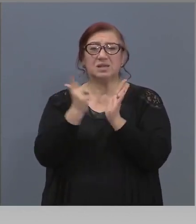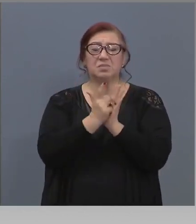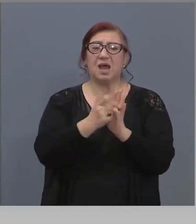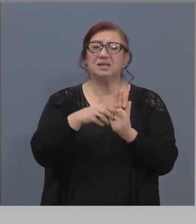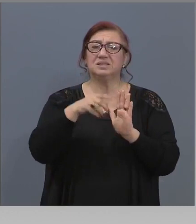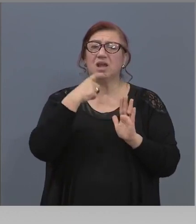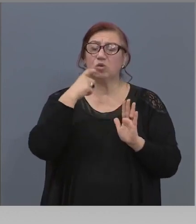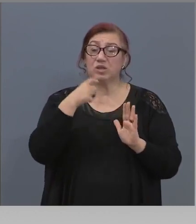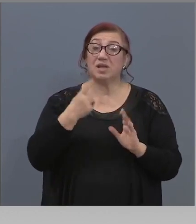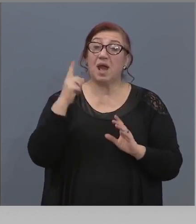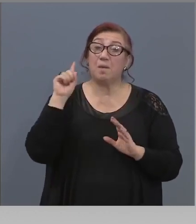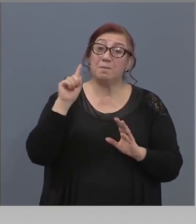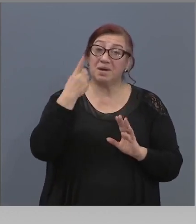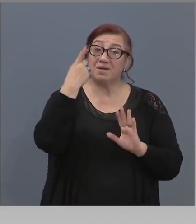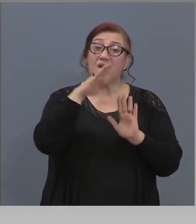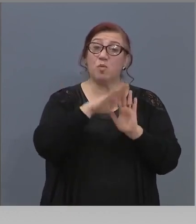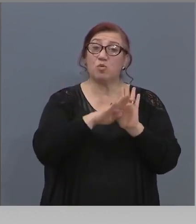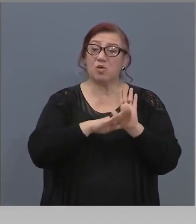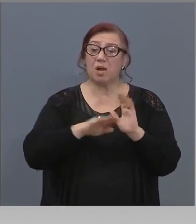ГЕРБ тоя писа.